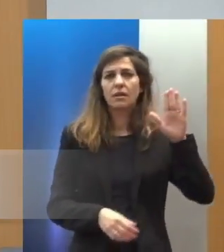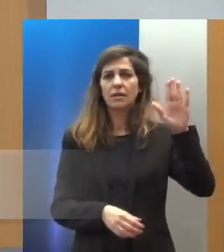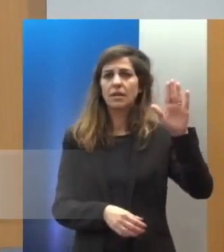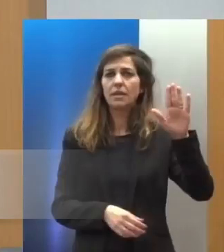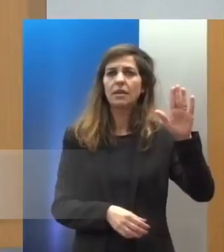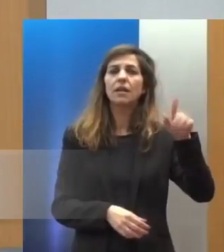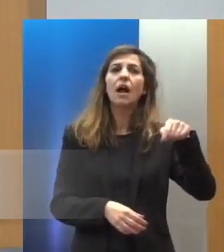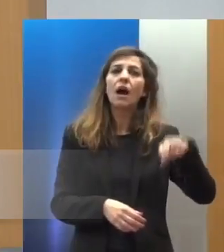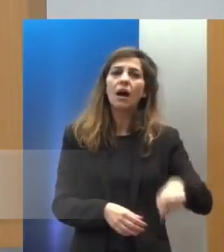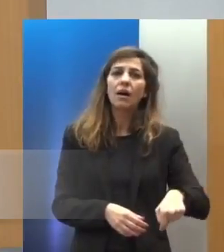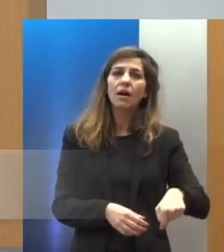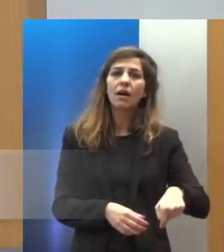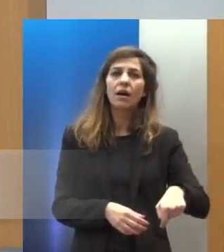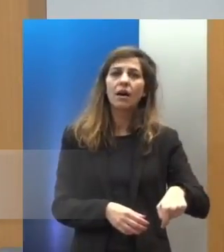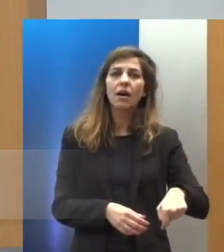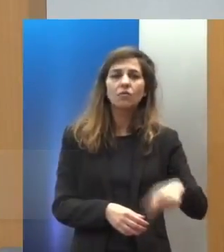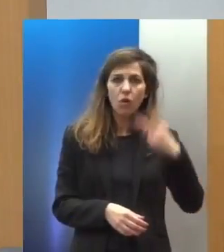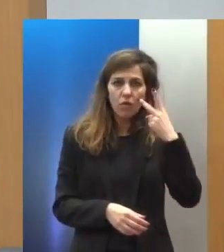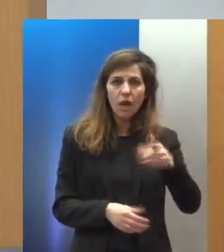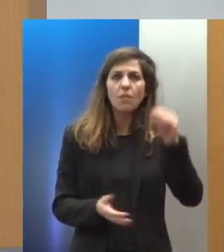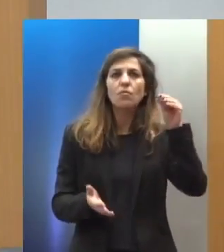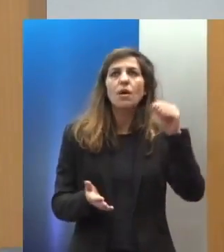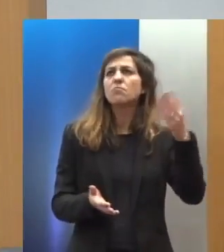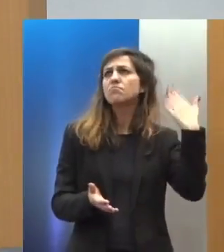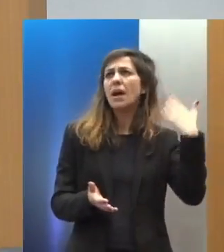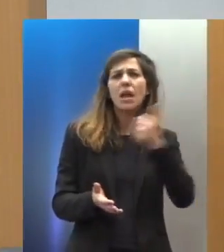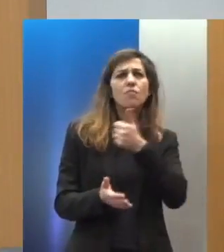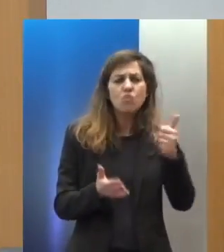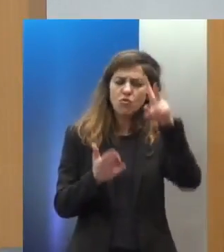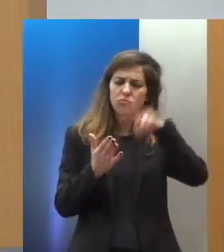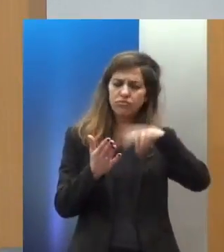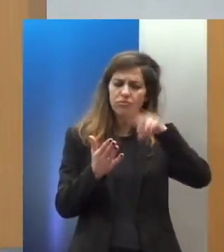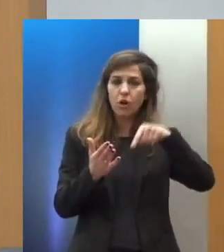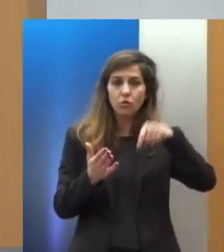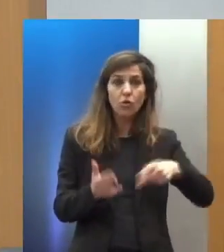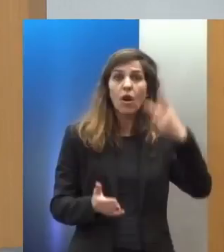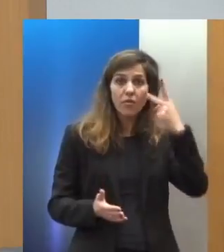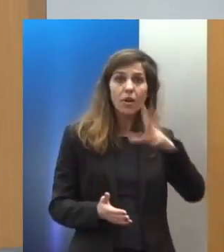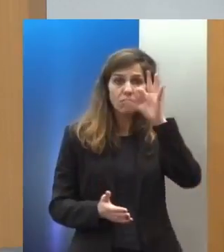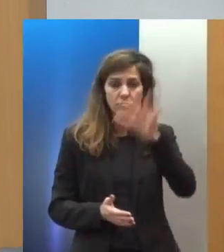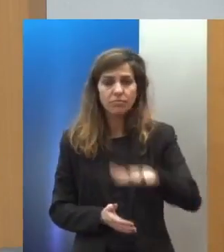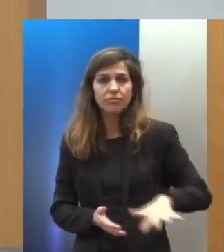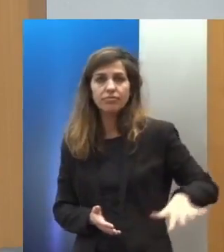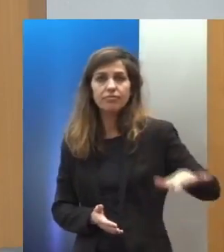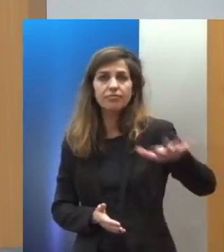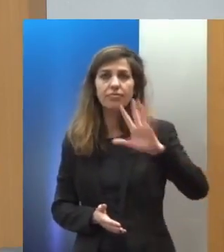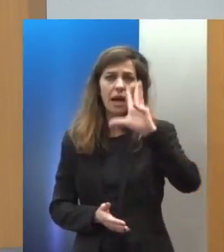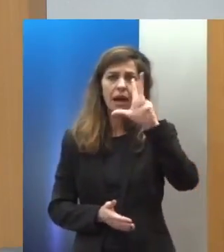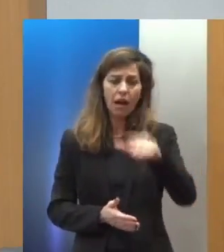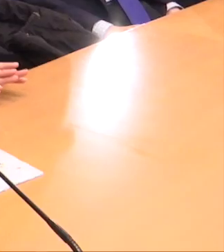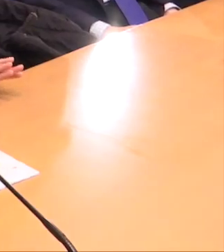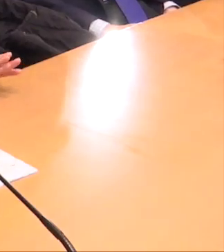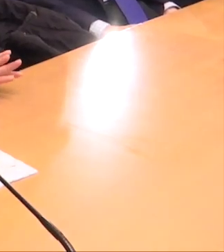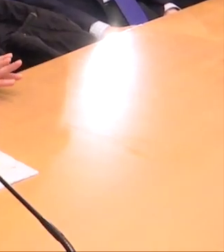βγουν από την ιστορική αφάνεια και βιβλιογραφία και να αρδεύσουν πολιτικές διχασμού βίας και απάνθρωπης οργολιανής